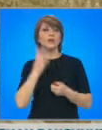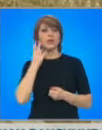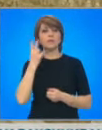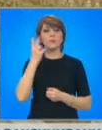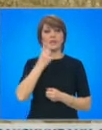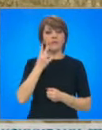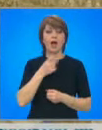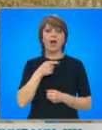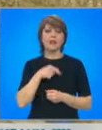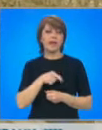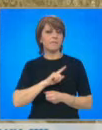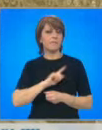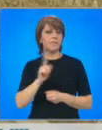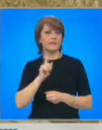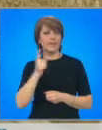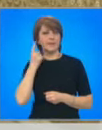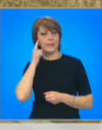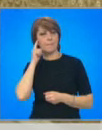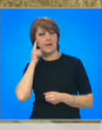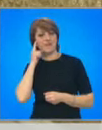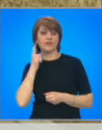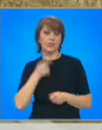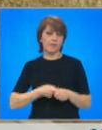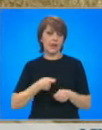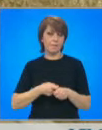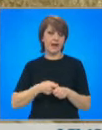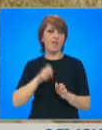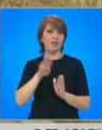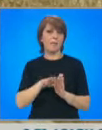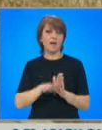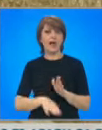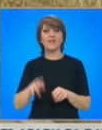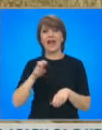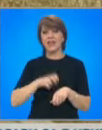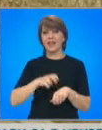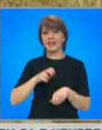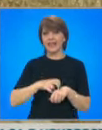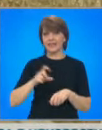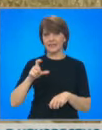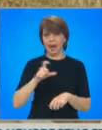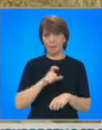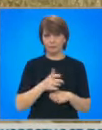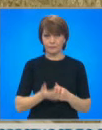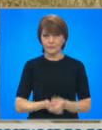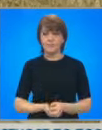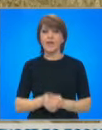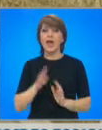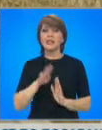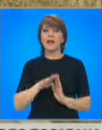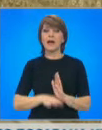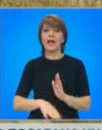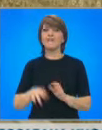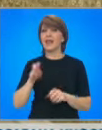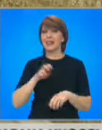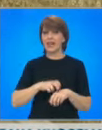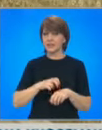се предвиждат диференцирани ДДС ставки, освен тези, които съществуваха и бяха въведени по време на пандемията. Намаляването на